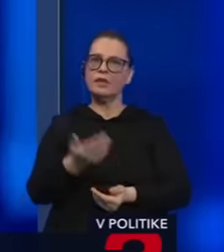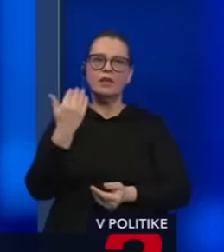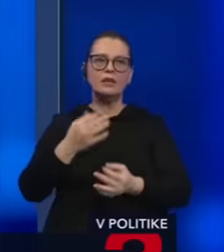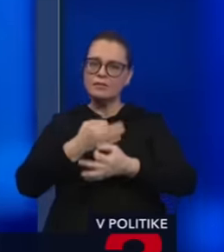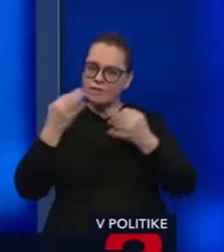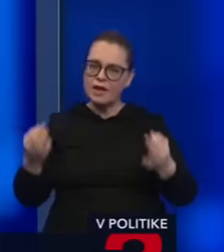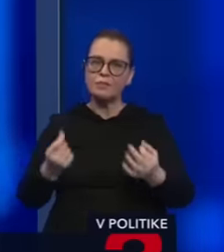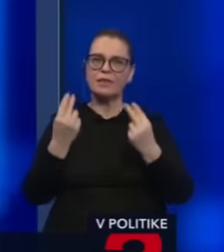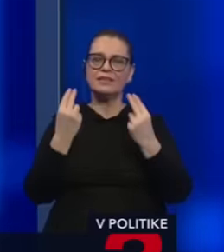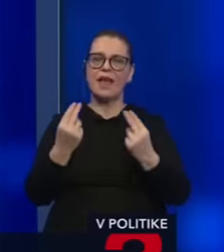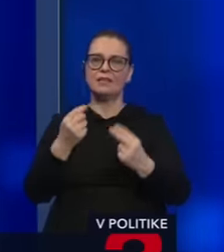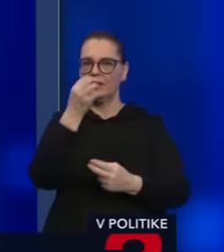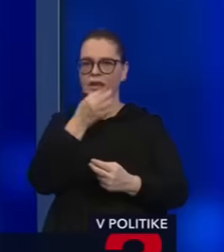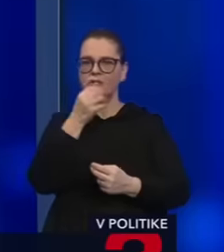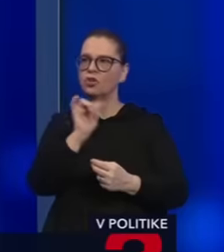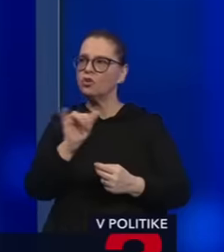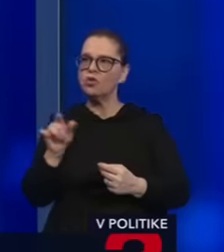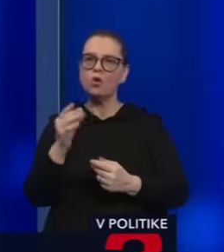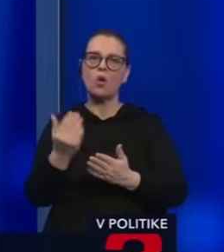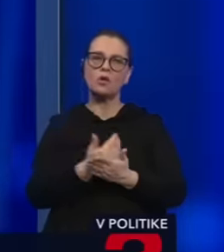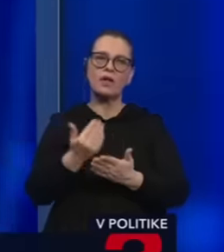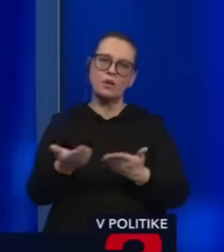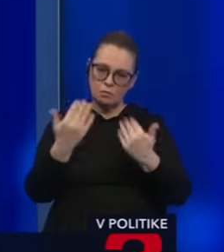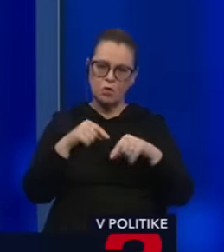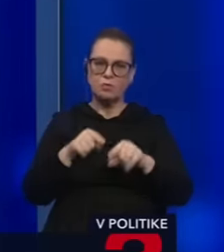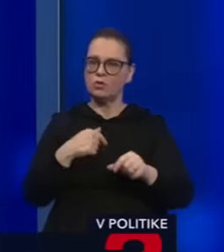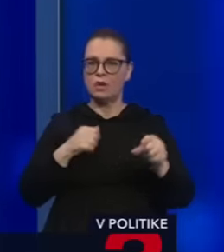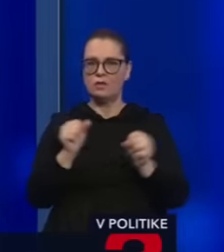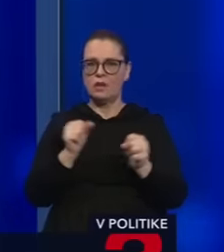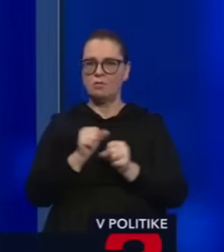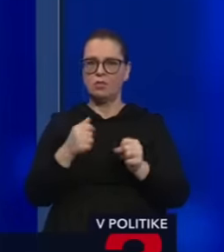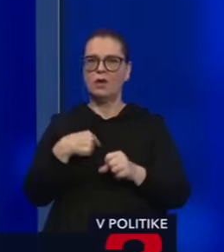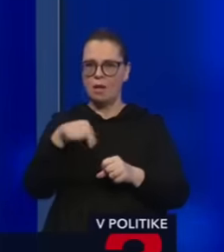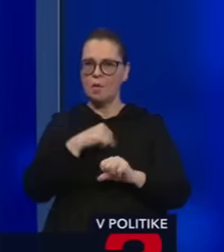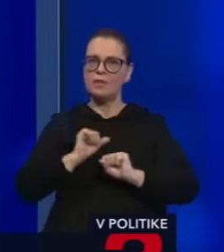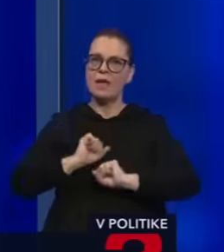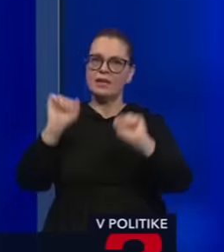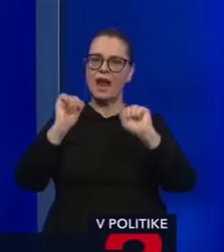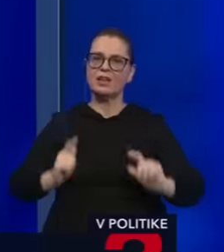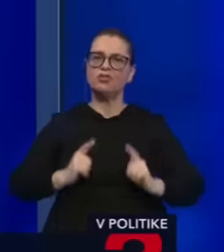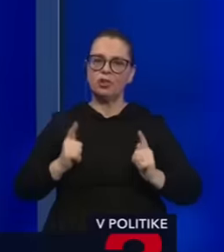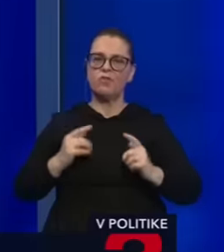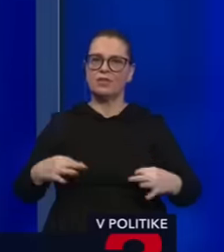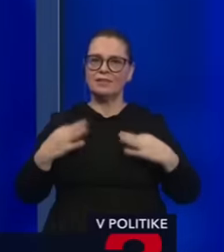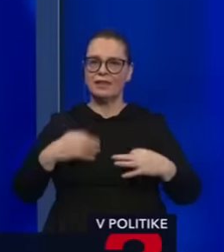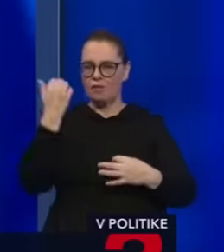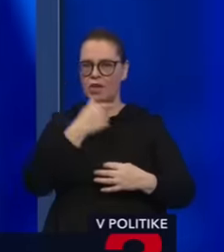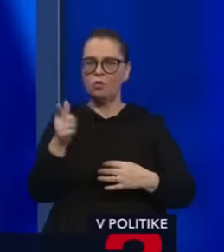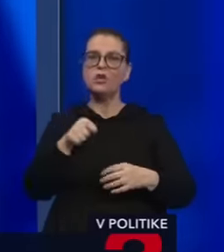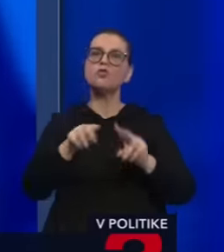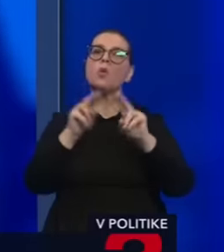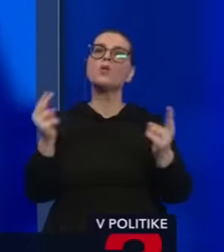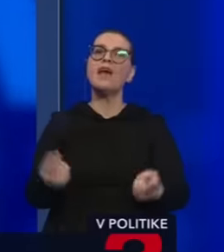ceny tých testov, poďme si zverejniť, ktokoľko na tom zarobil. Poďme do toho. Ja sa toho nebojím, lebo my sme chránili životy a zdravie ľudí a tá pandémia bola